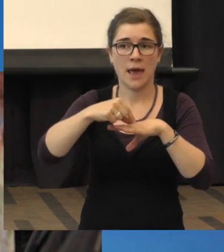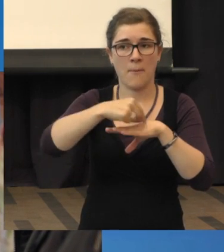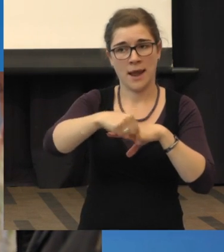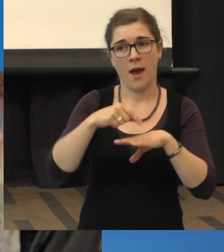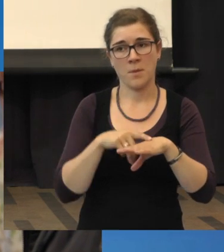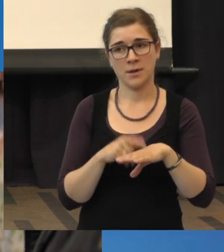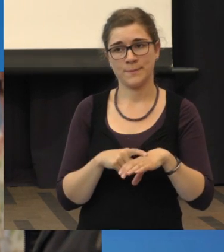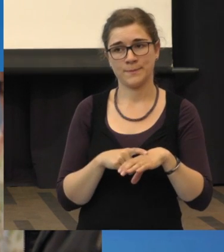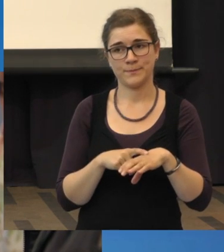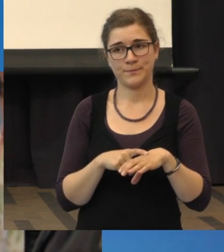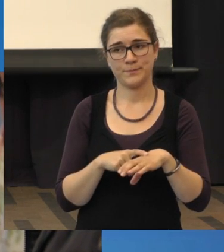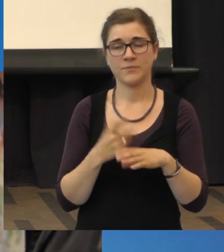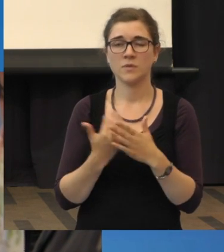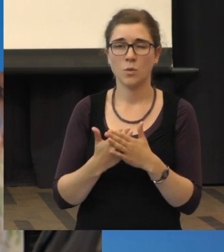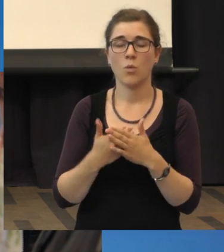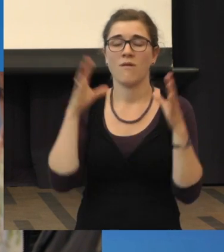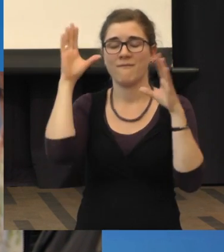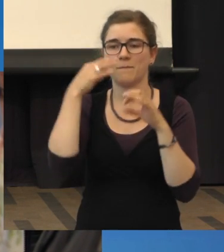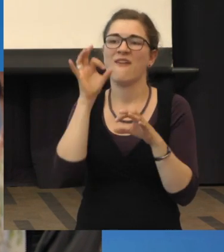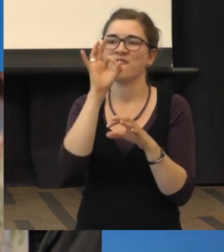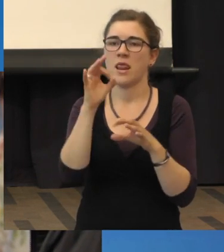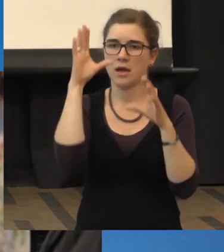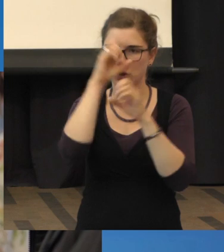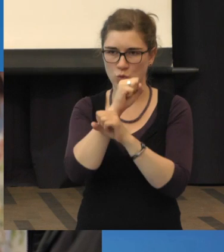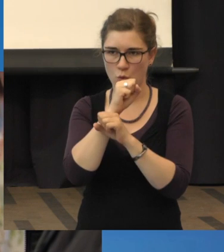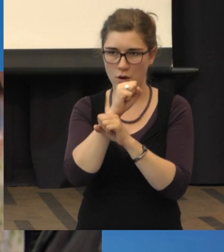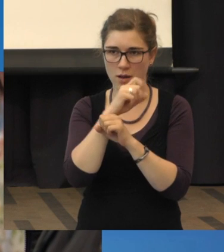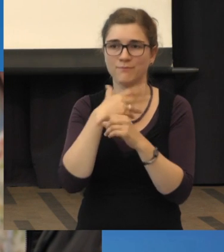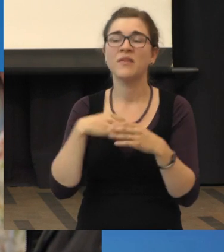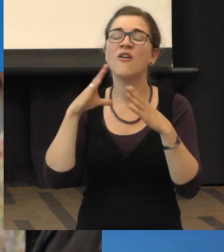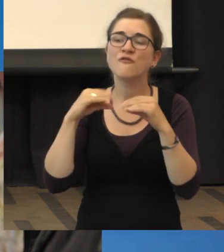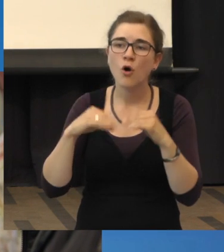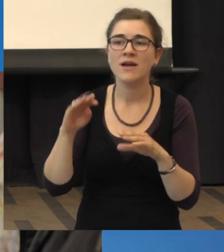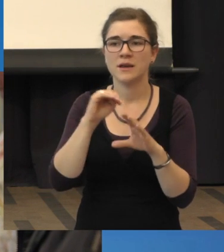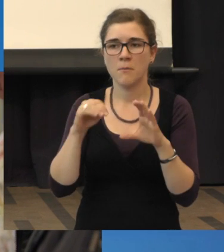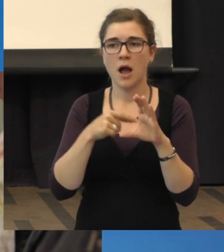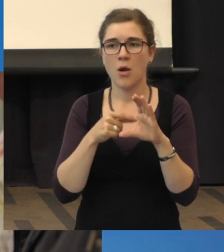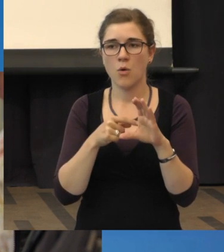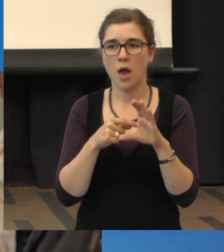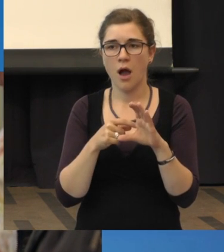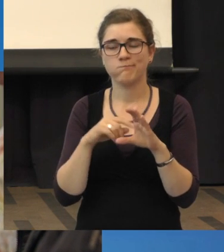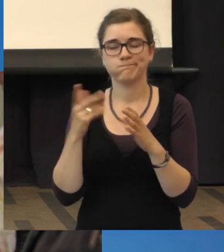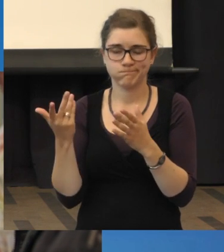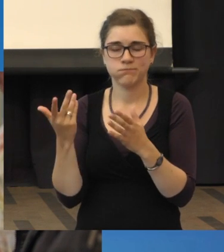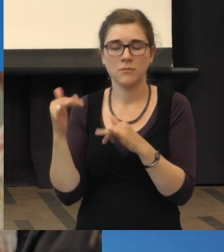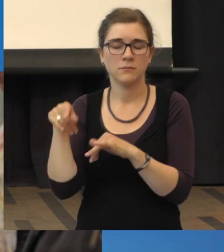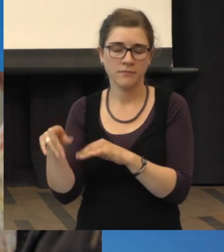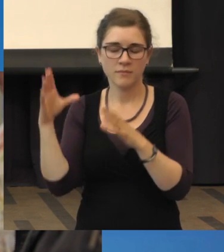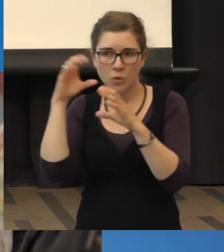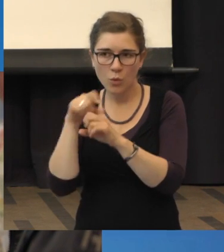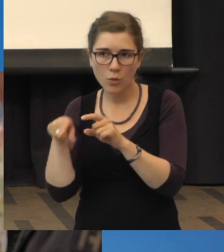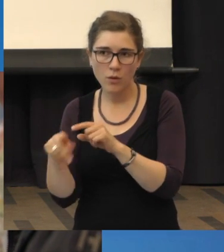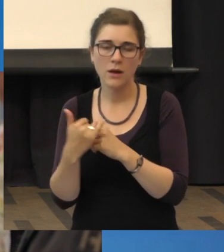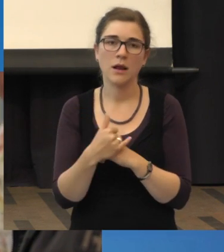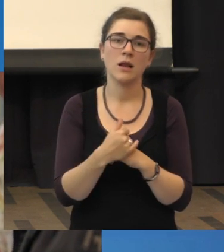und es ist der dunkle Fleck, also nach der feuchten Makula und das linke Auge, da habe ich jetzt